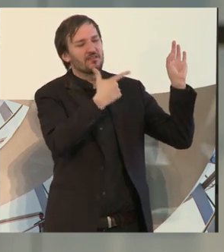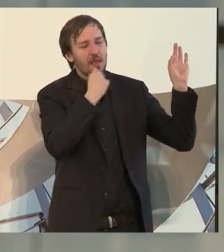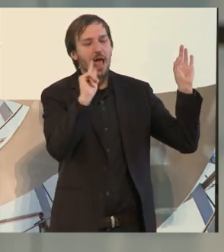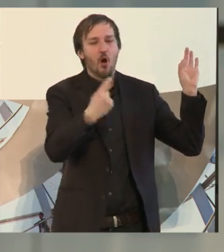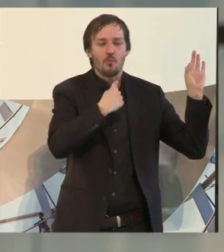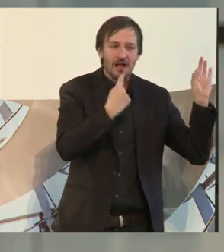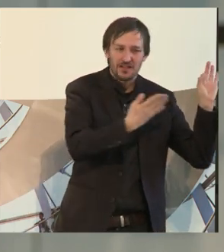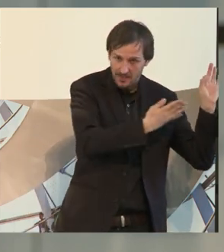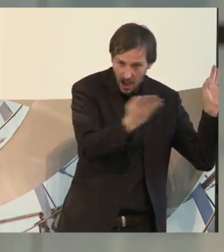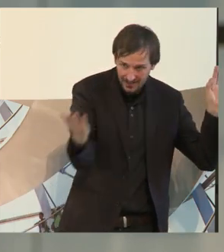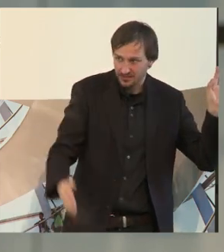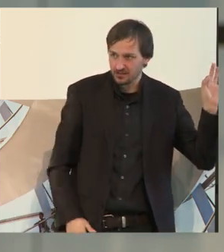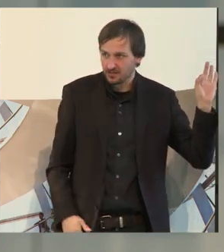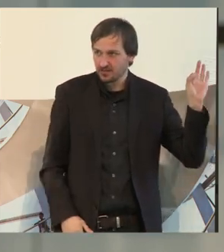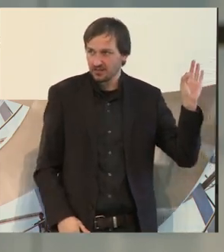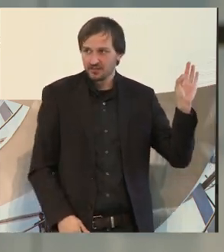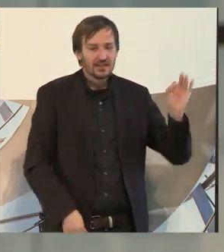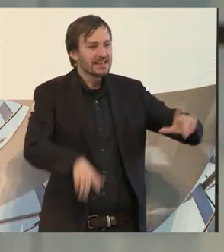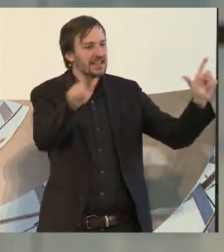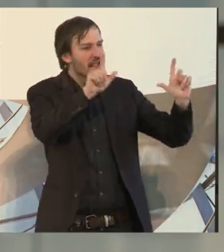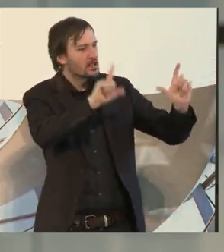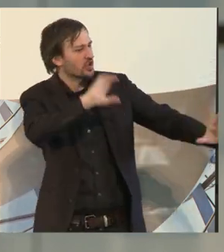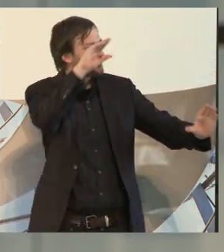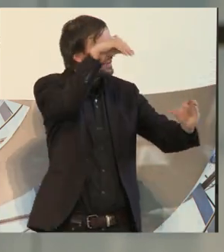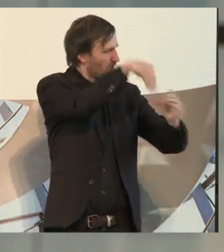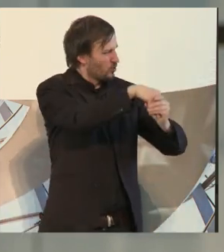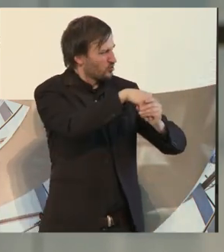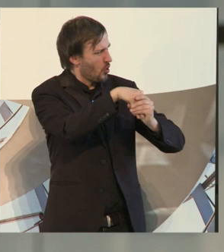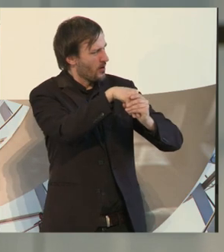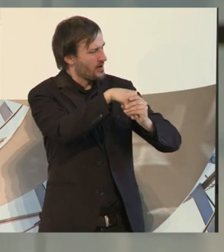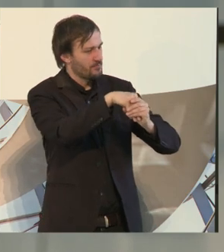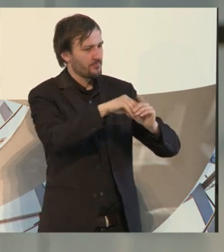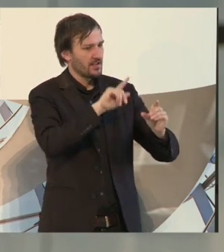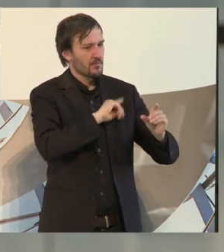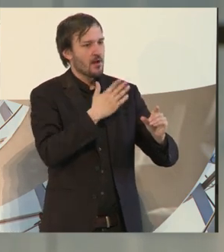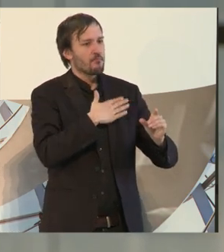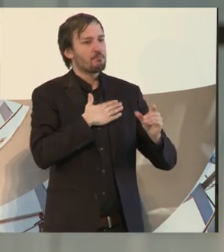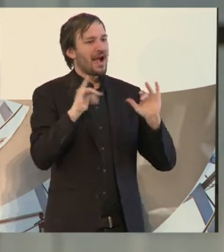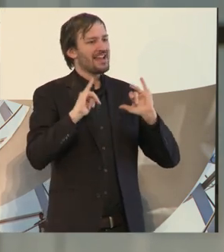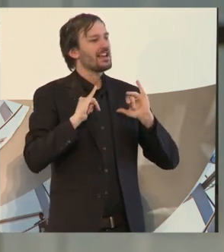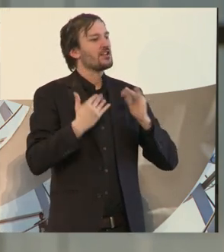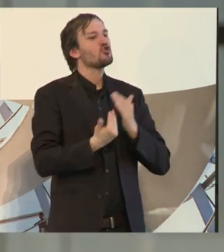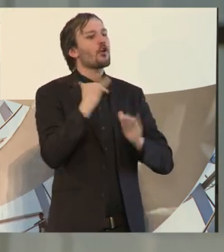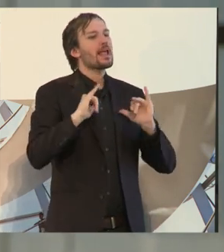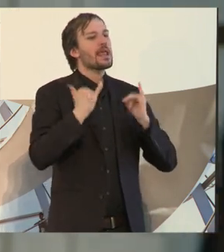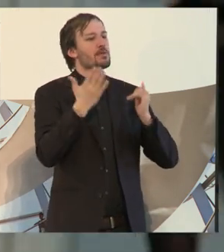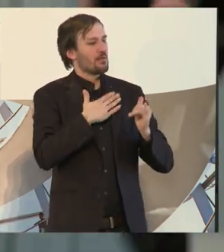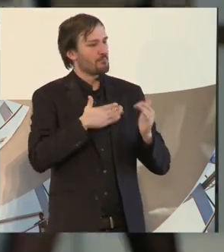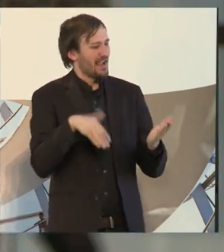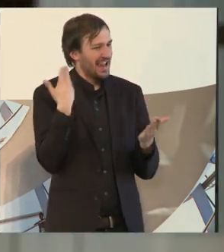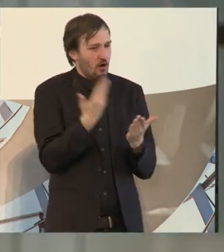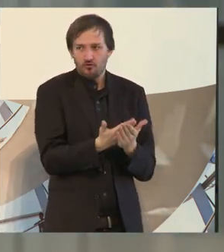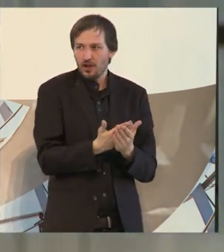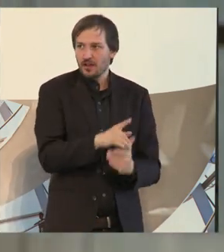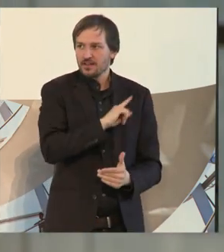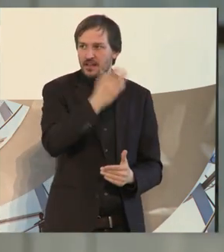Also, Inklusion in die Gesellschaft. Das habe ich mir in meinem neuen Leben zur Aufgabe gemacht. Ich